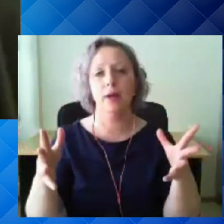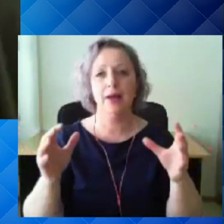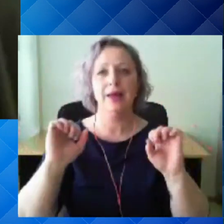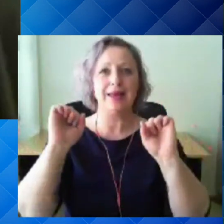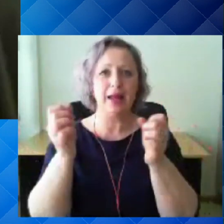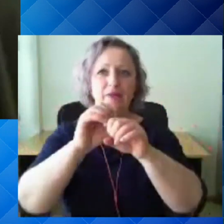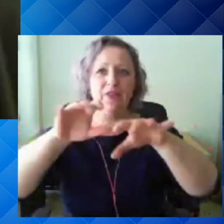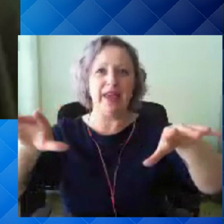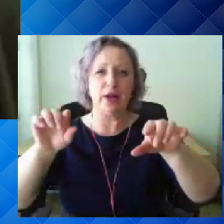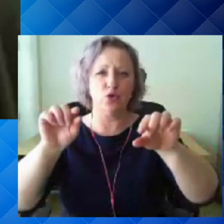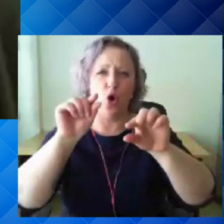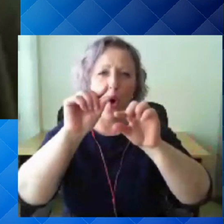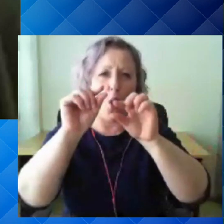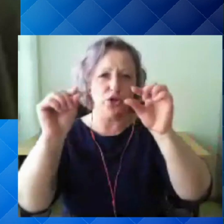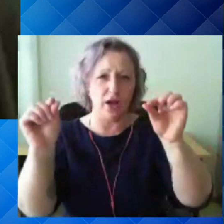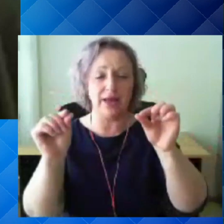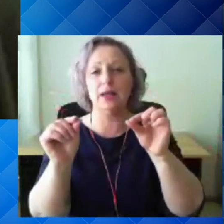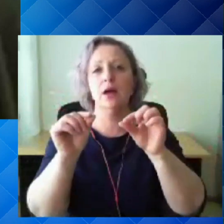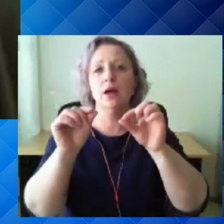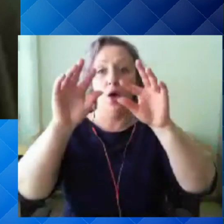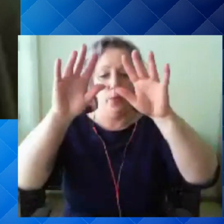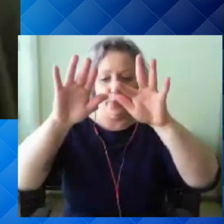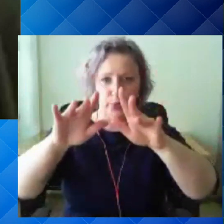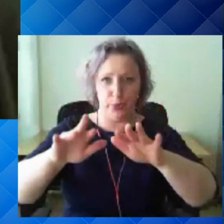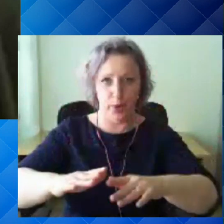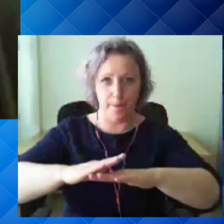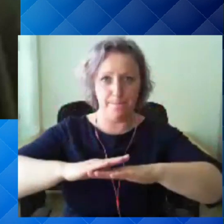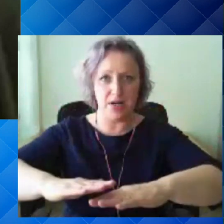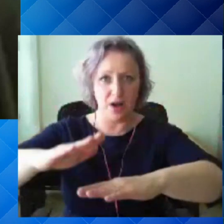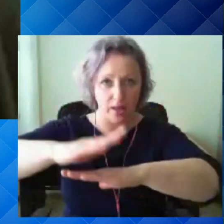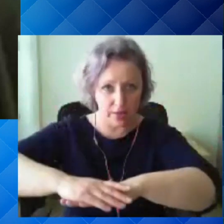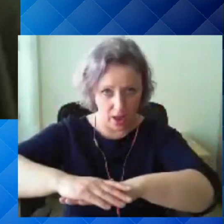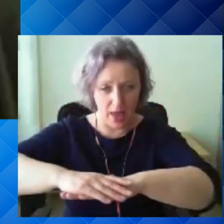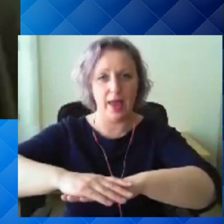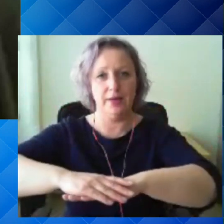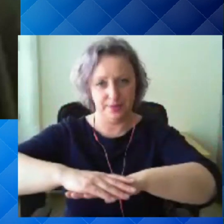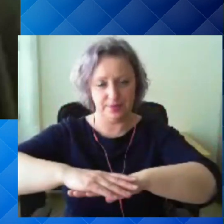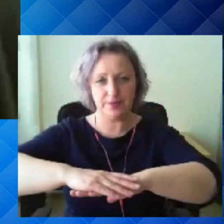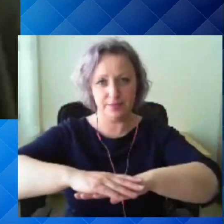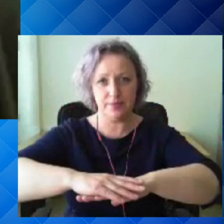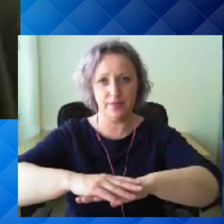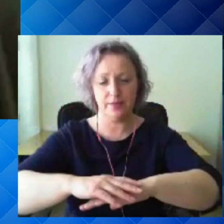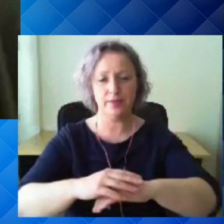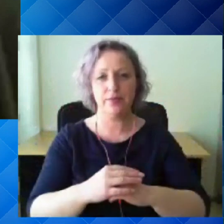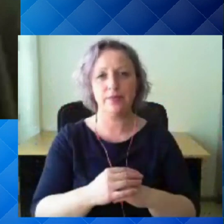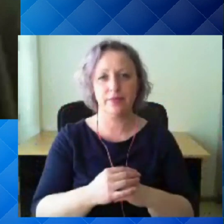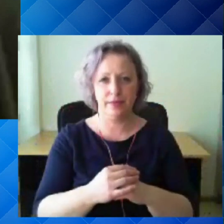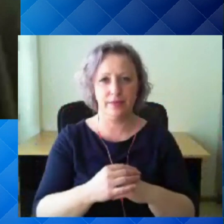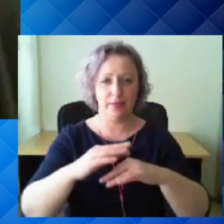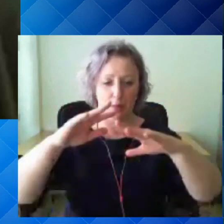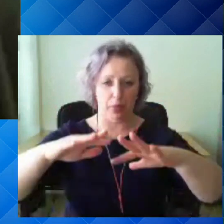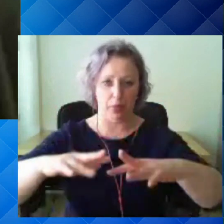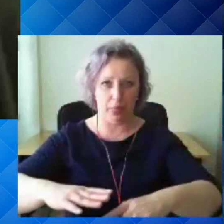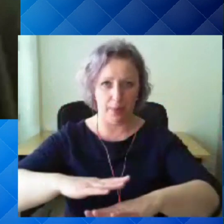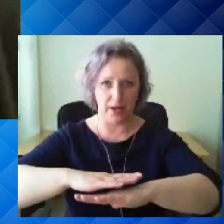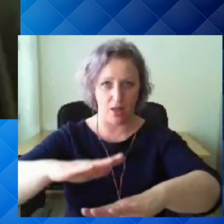kui õhuniiskuse tase on kõrgem, siis see viiruse piisk või see aerosooli piisakene muutub raskemaks, see sadeneb kiiremini